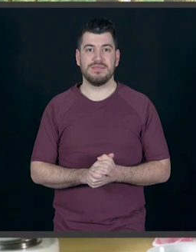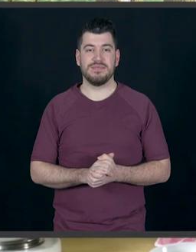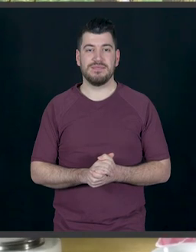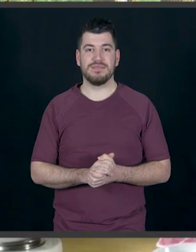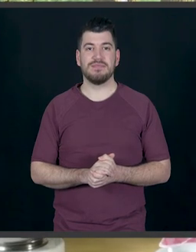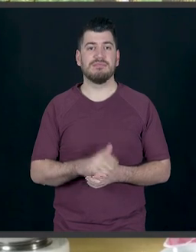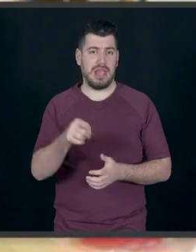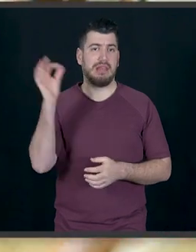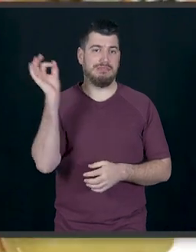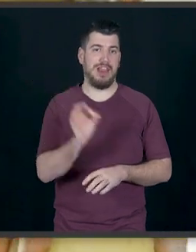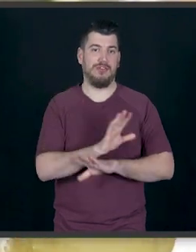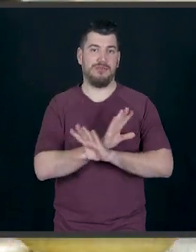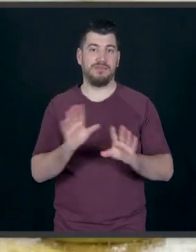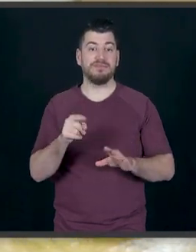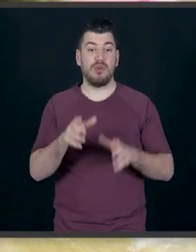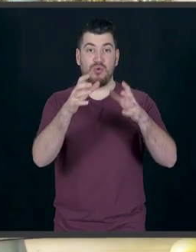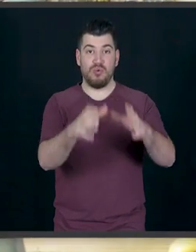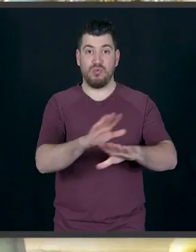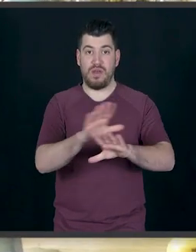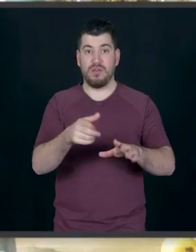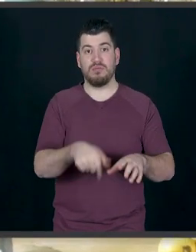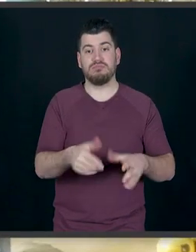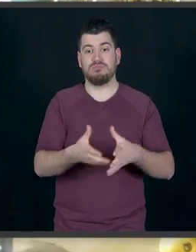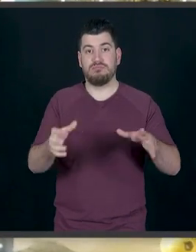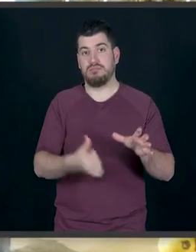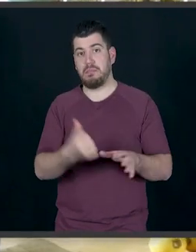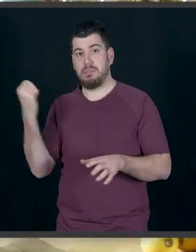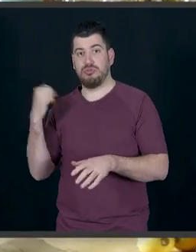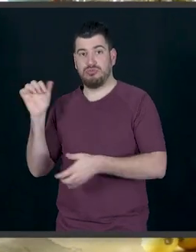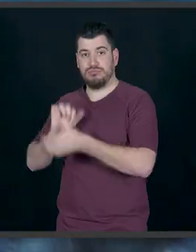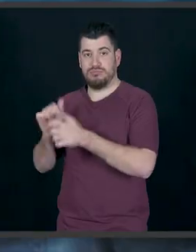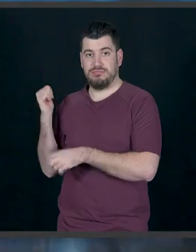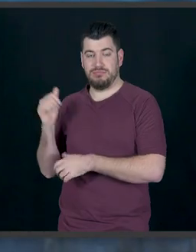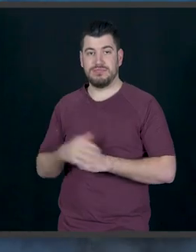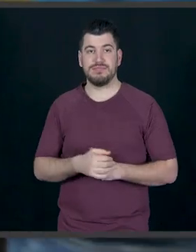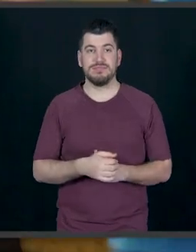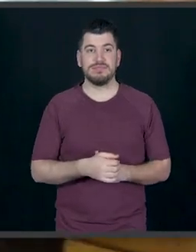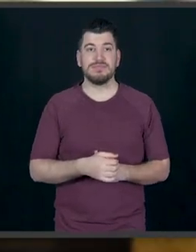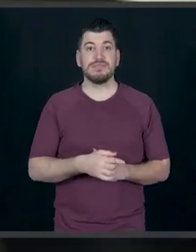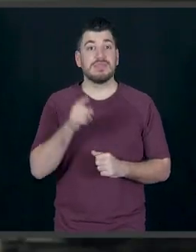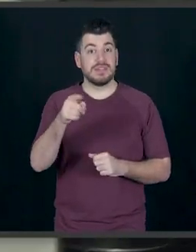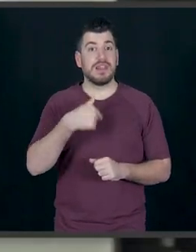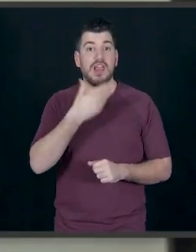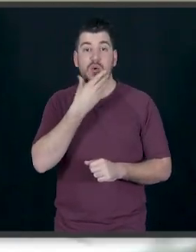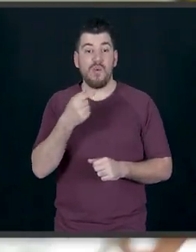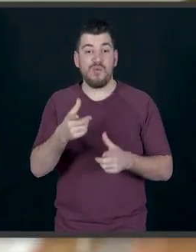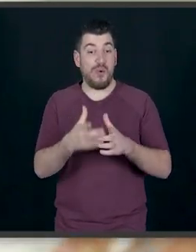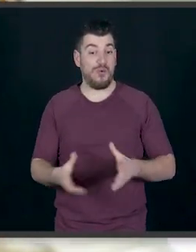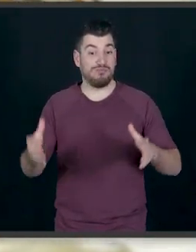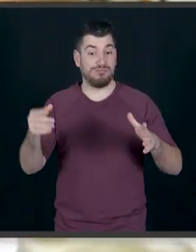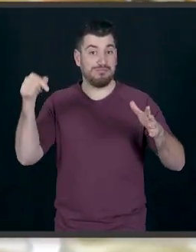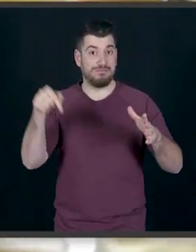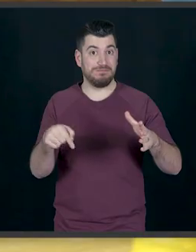Τέλειο. Λοιπόν, αφήνω λίγο εδώ, αυτό το πάω πίσω, πλάτζα και έχω ένα πολύ ωραίο μπολάκι εδώ.